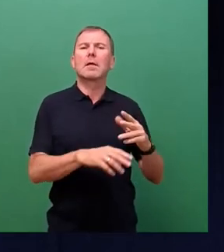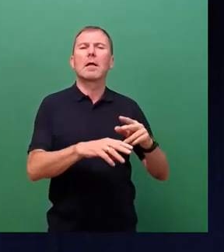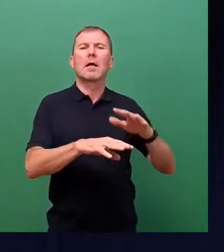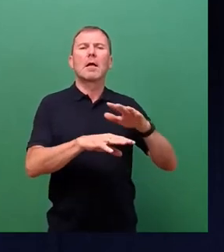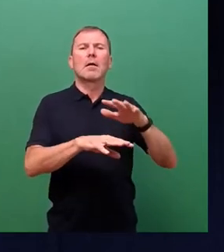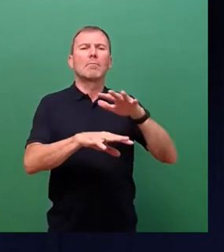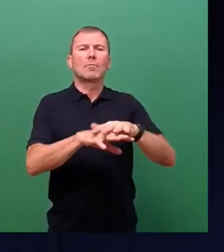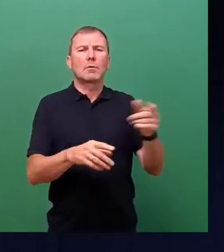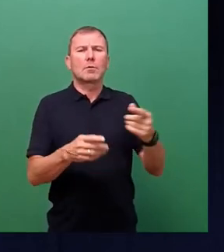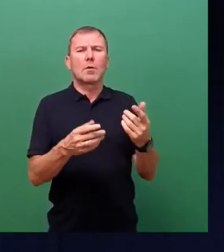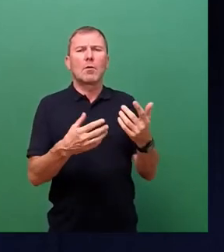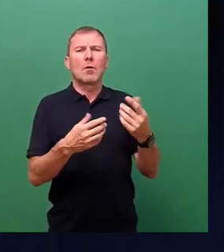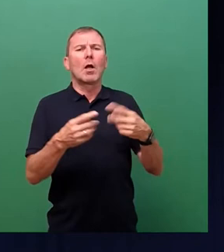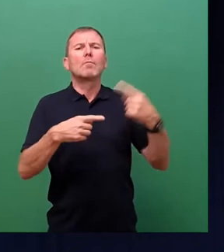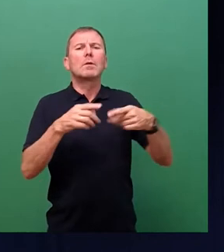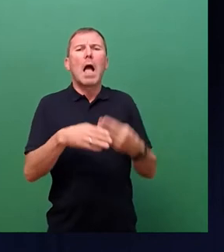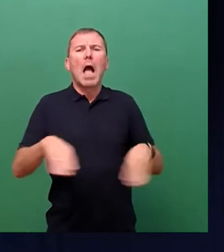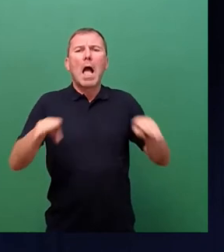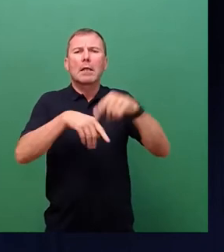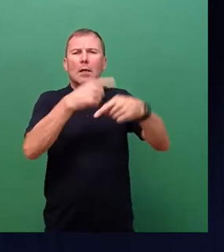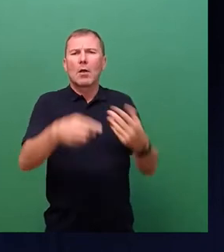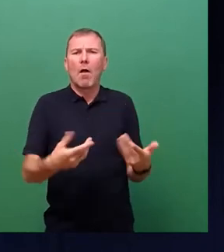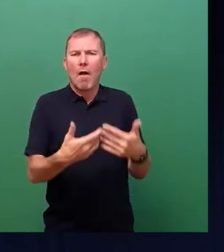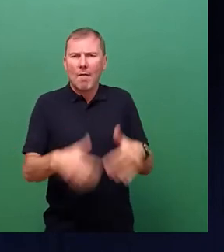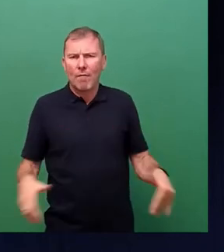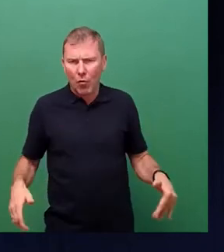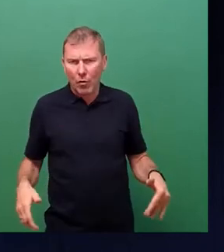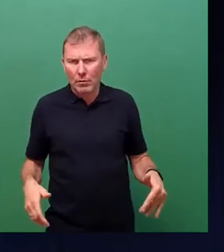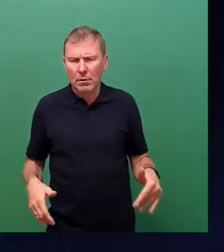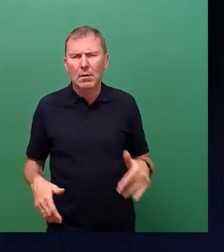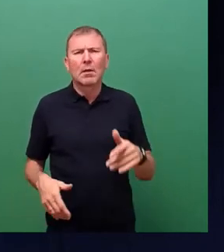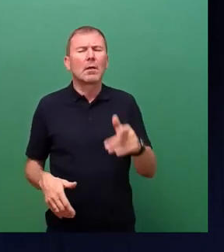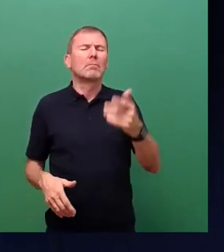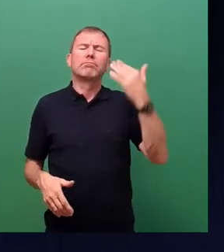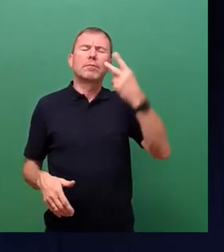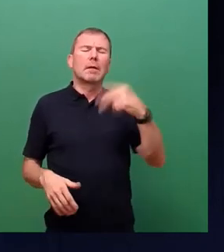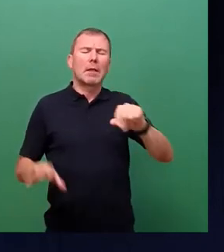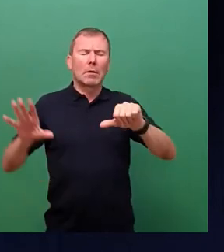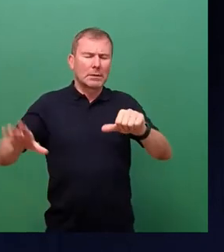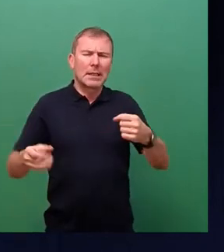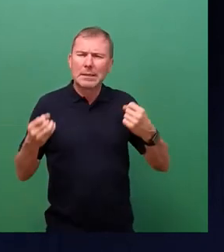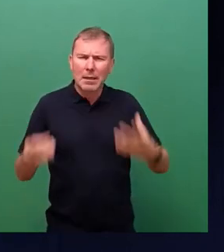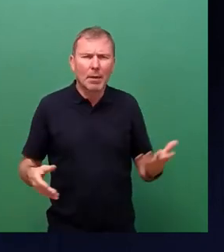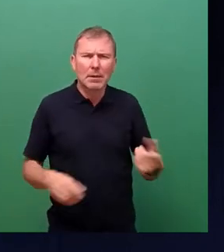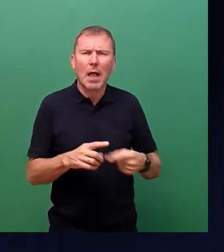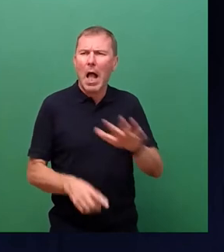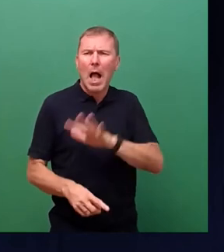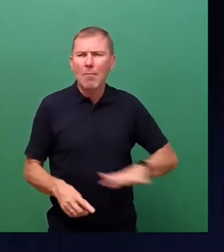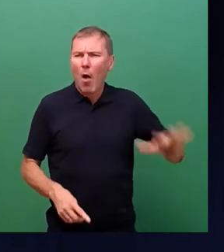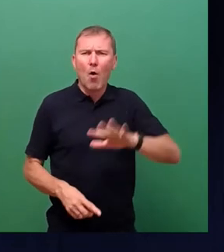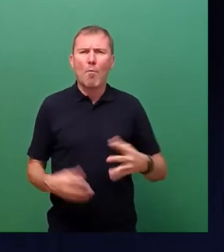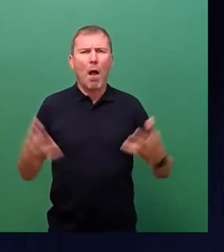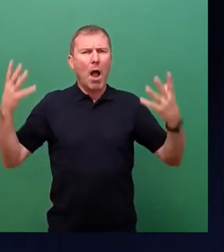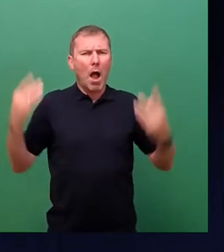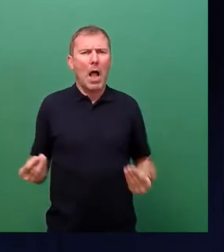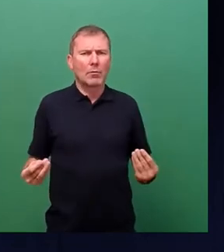Synchronität verloren aufgrund eines Fehlers. Wir erinnern uns vielleicht noch an die Ems 2006, als Halb-Europa schwarz war. Das